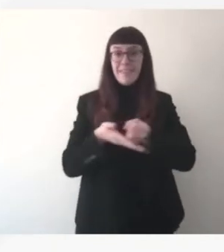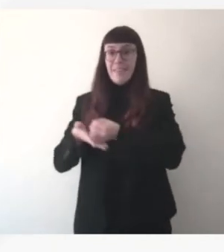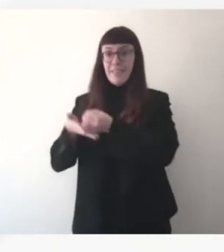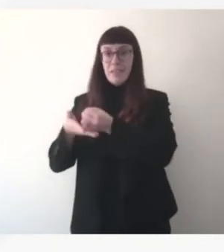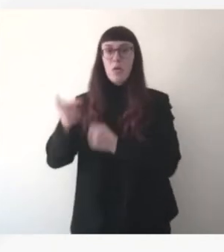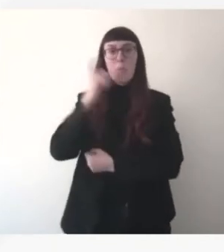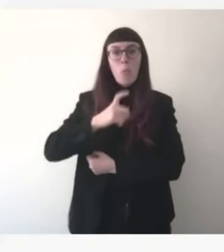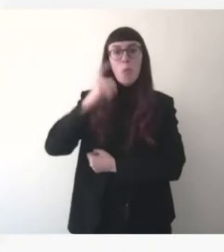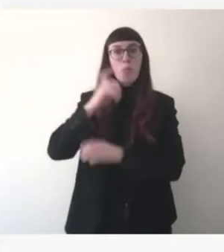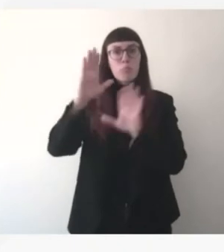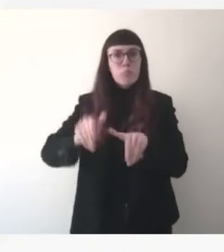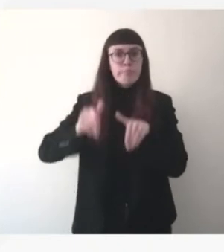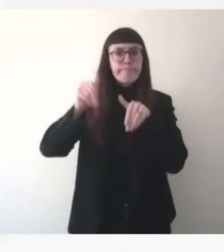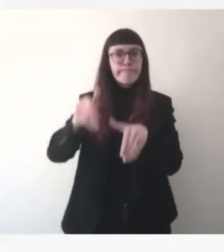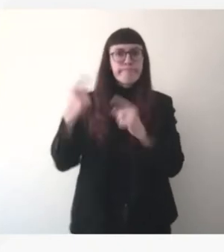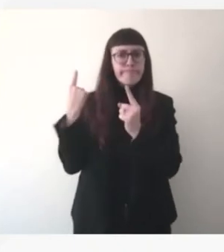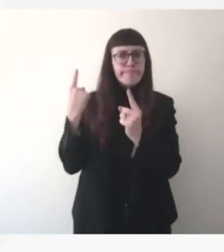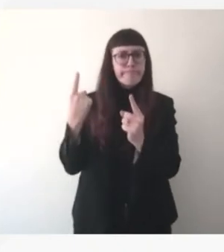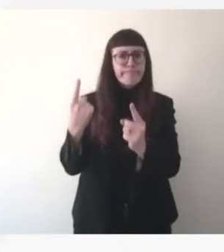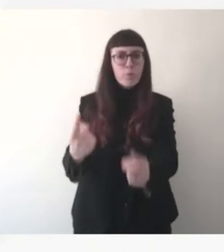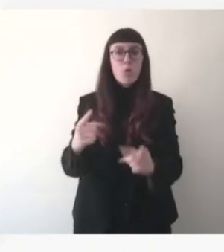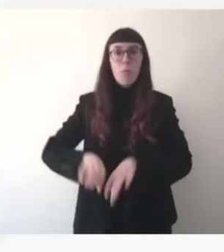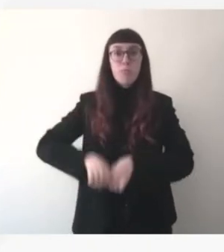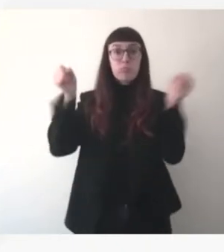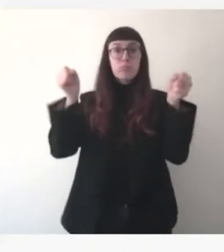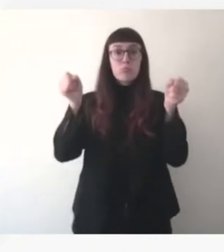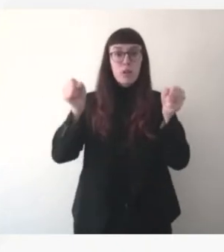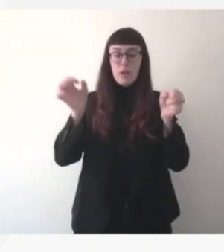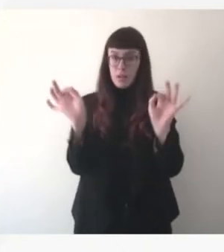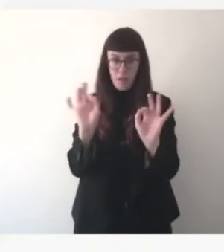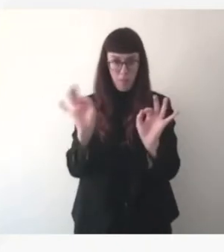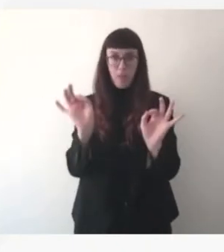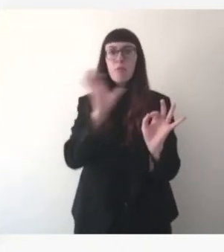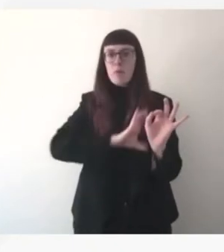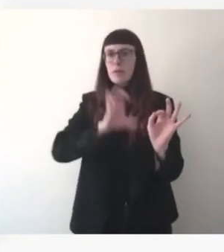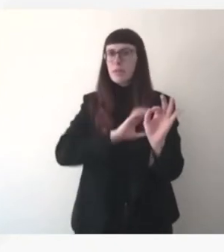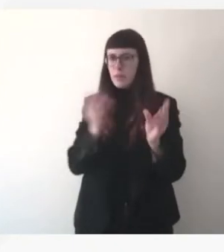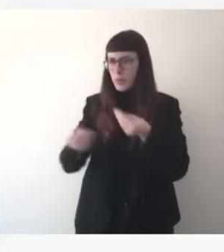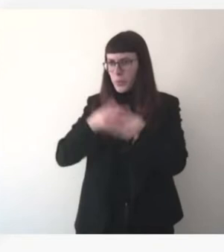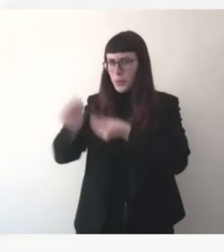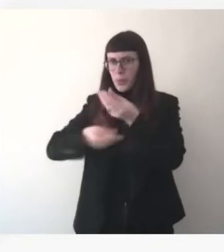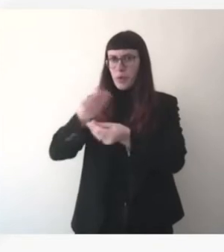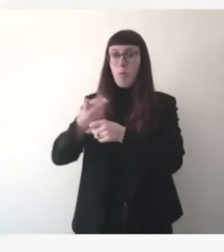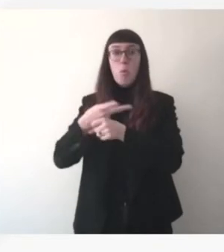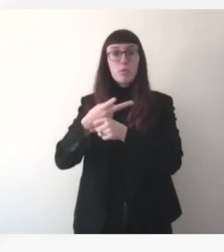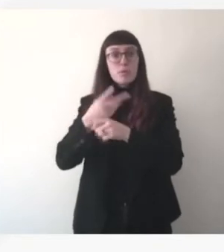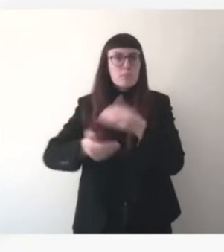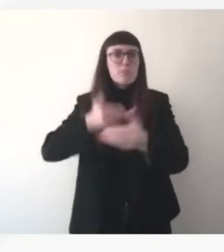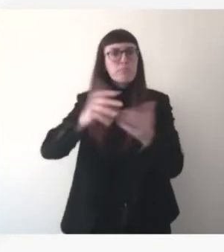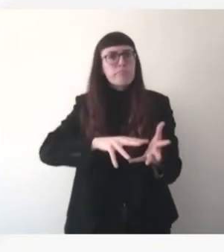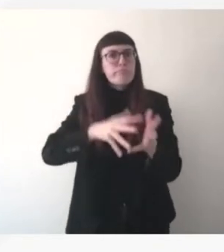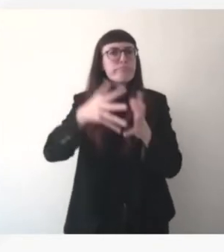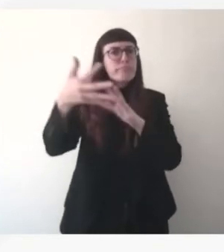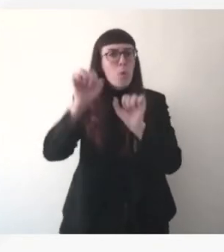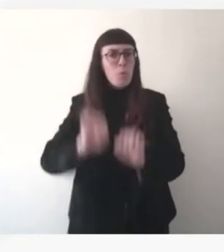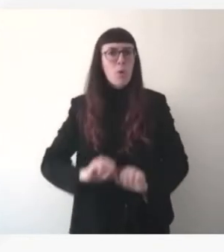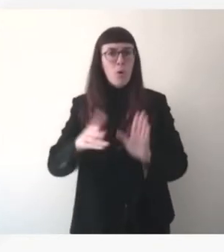cours le plus normalement possible et d'avoir les équipements qui sont nécessaires en cela. donc il y a eu, comme je le disais, une demande